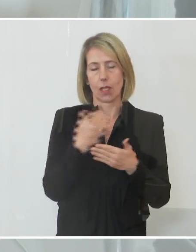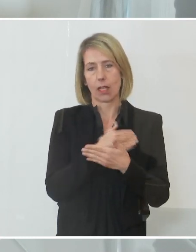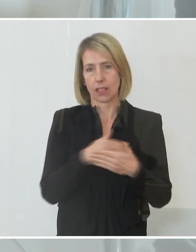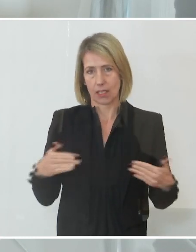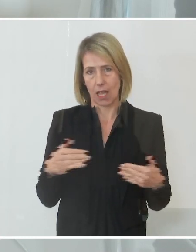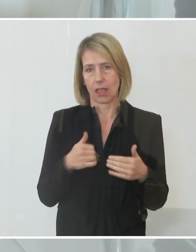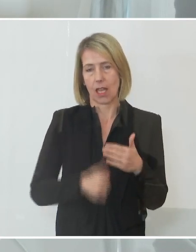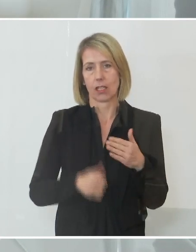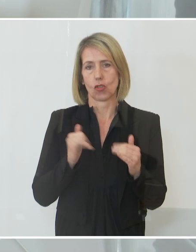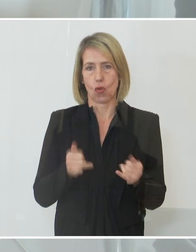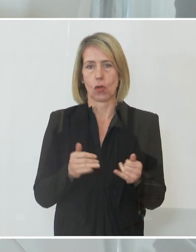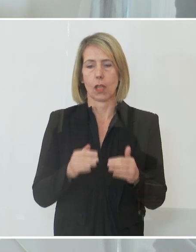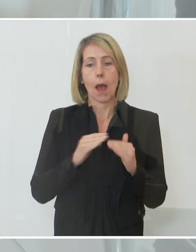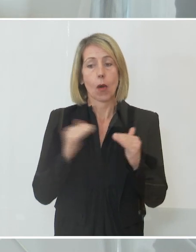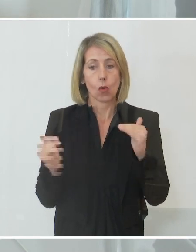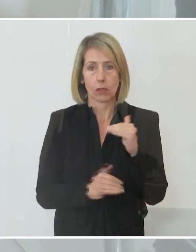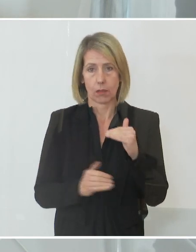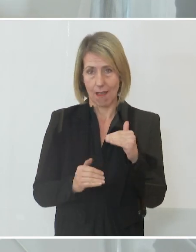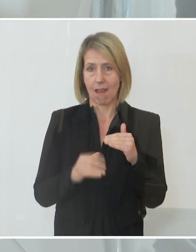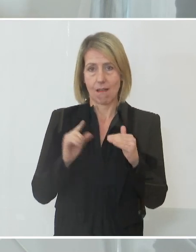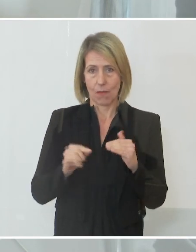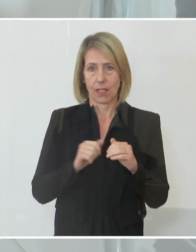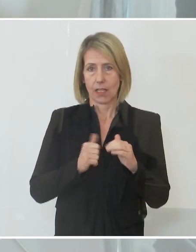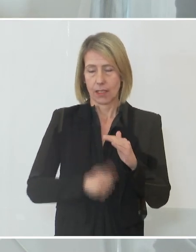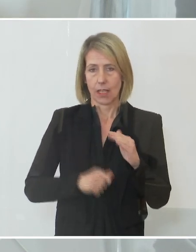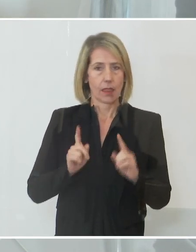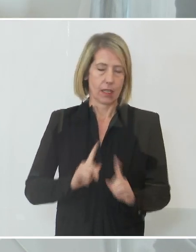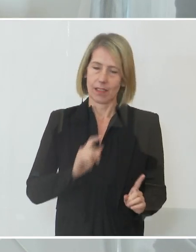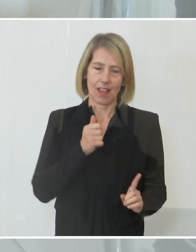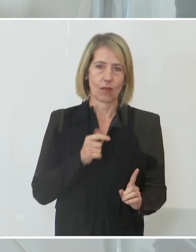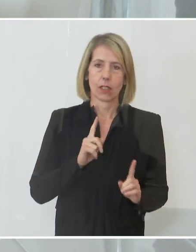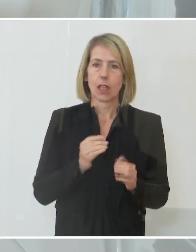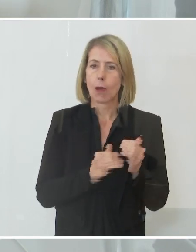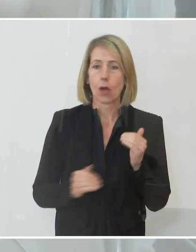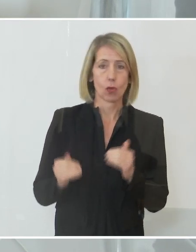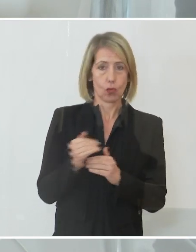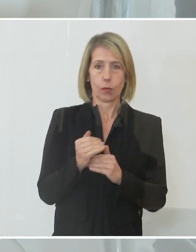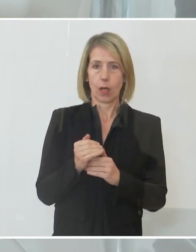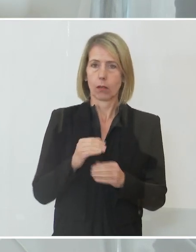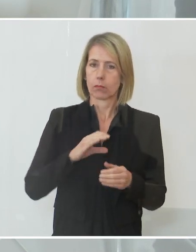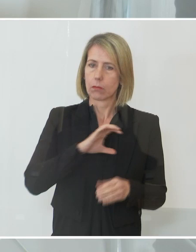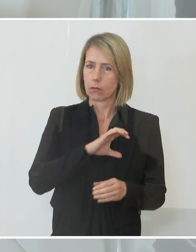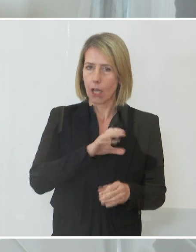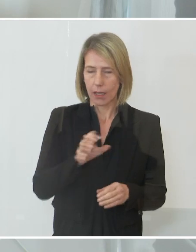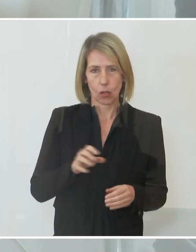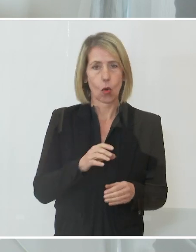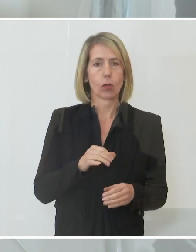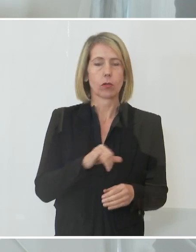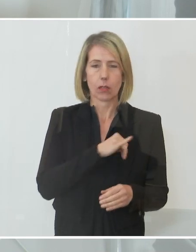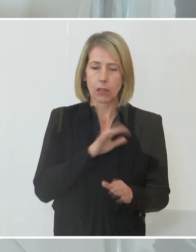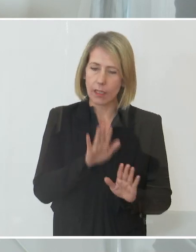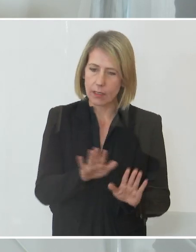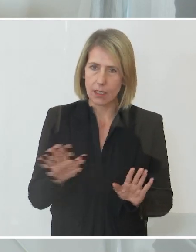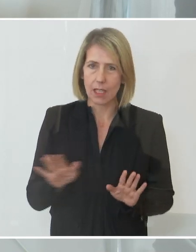standard an Schutz darf nicht unterschritten werden, aber er darf selbstverständlich im Interesse der jeweiligen Region auch überschritten werden.